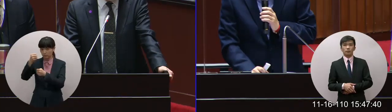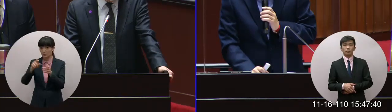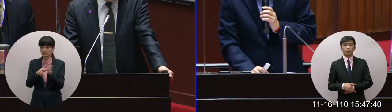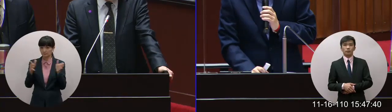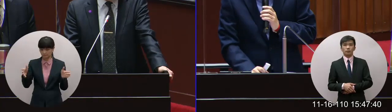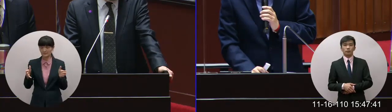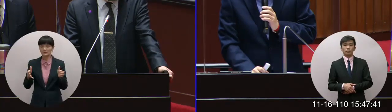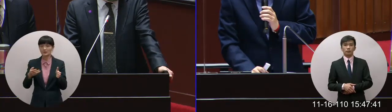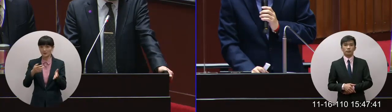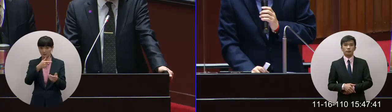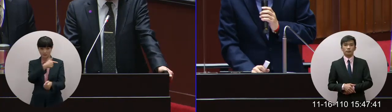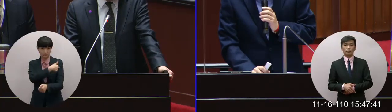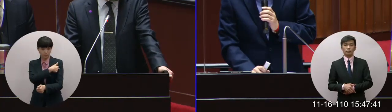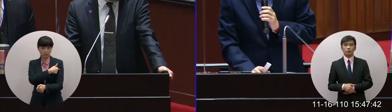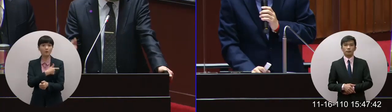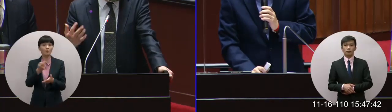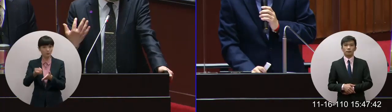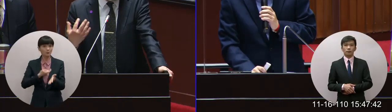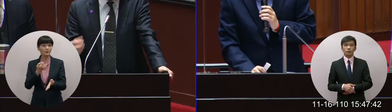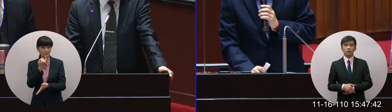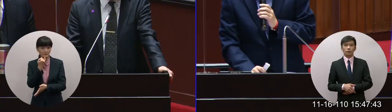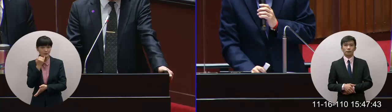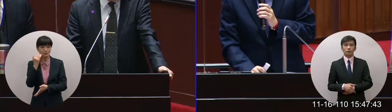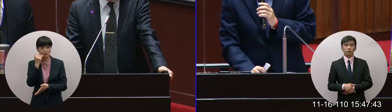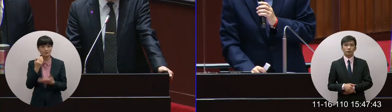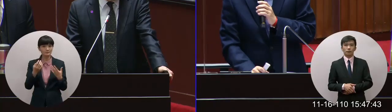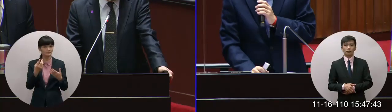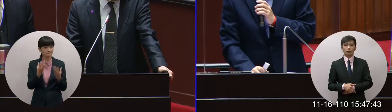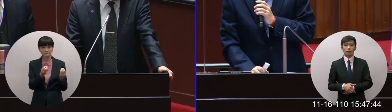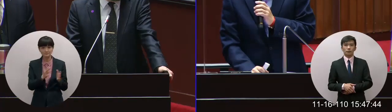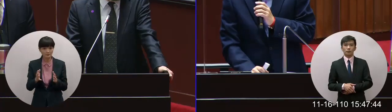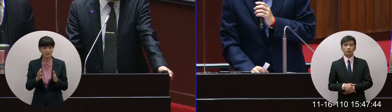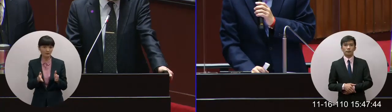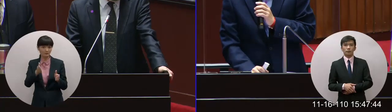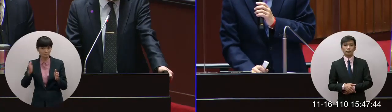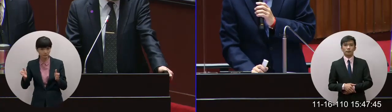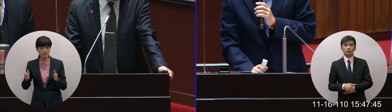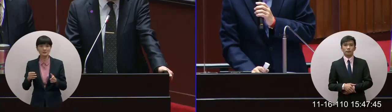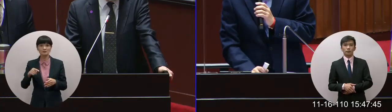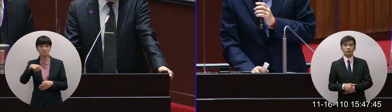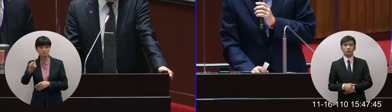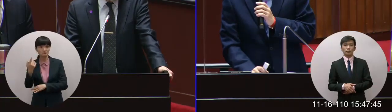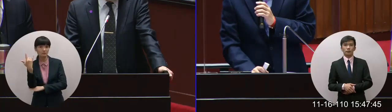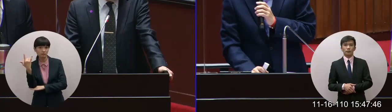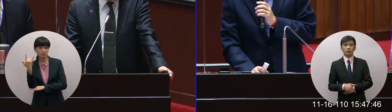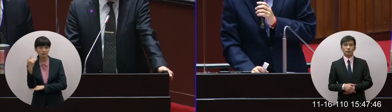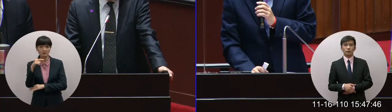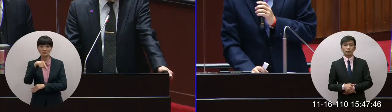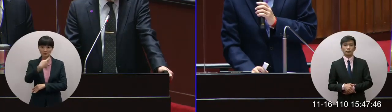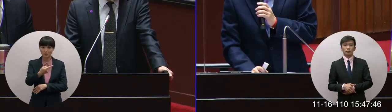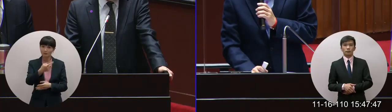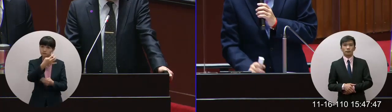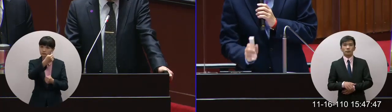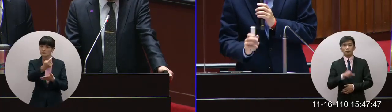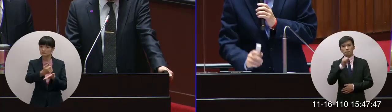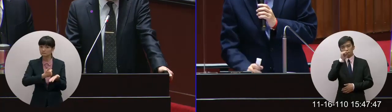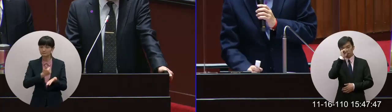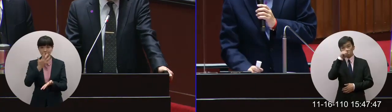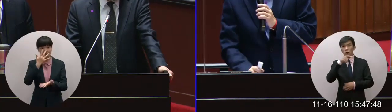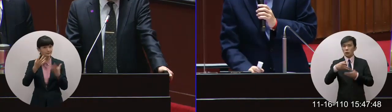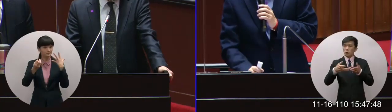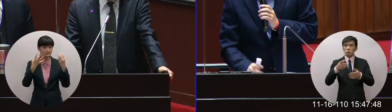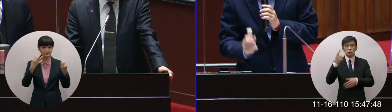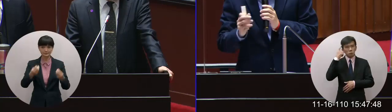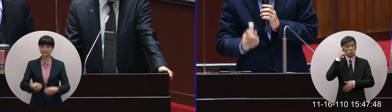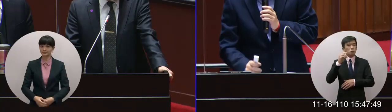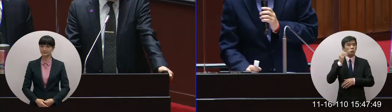使用完那如果沒有我們可能就要往後再演那也不知道下一批什麼時候來好這個部分我就覺得很多民眾